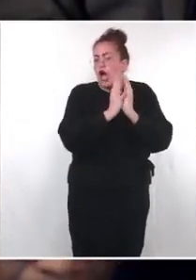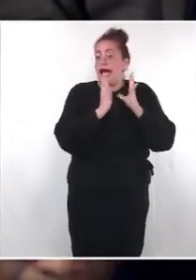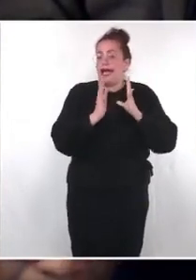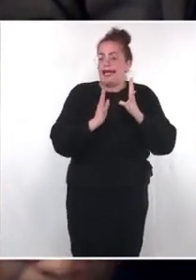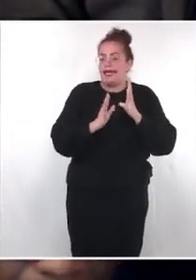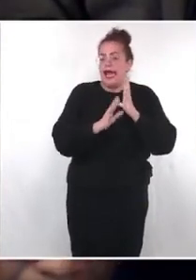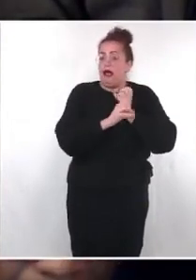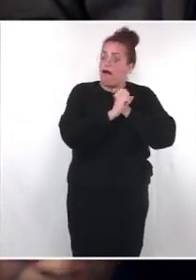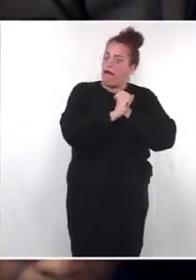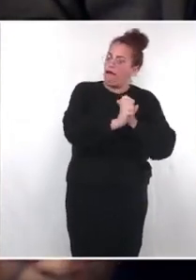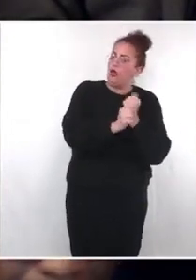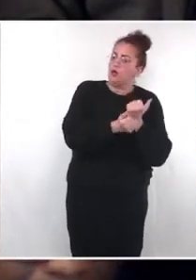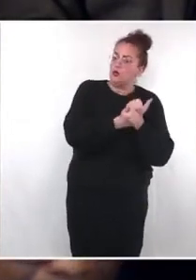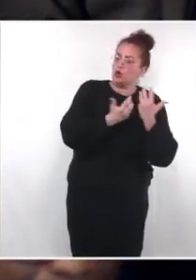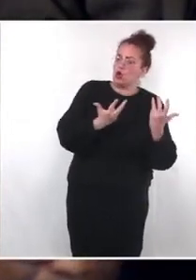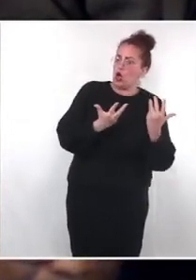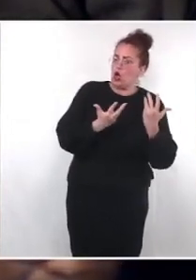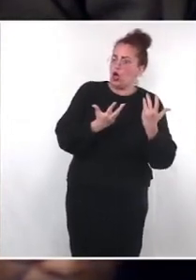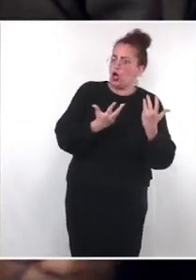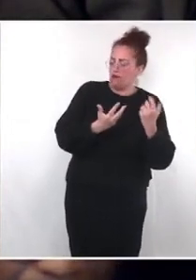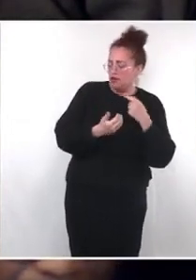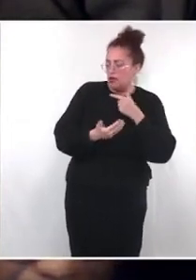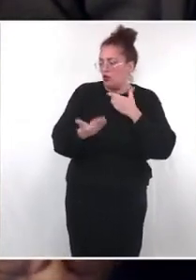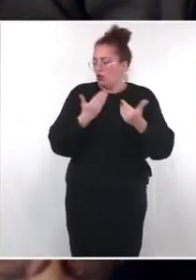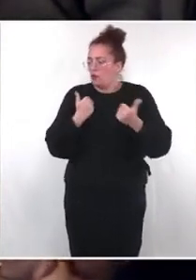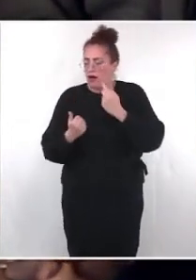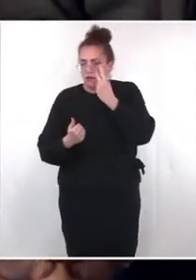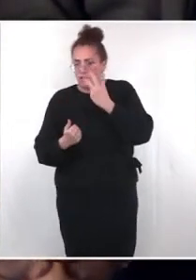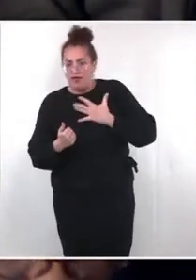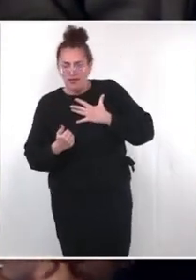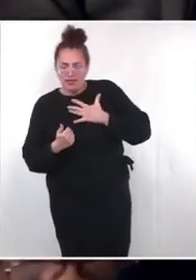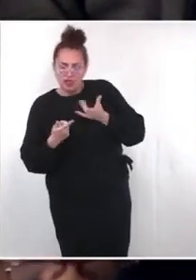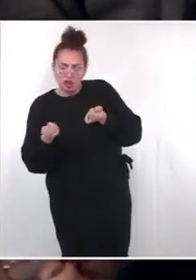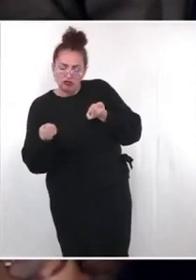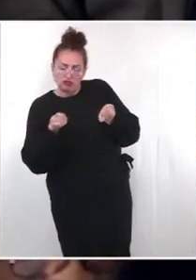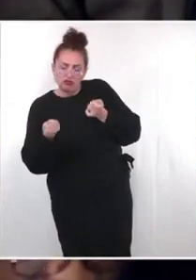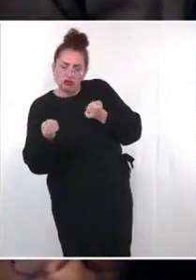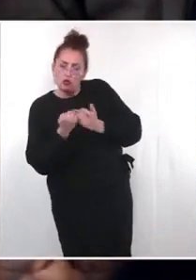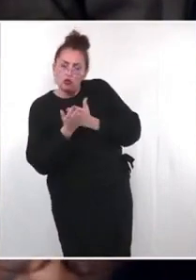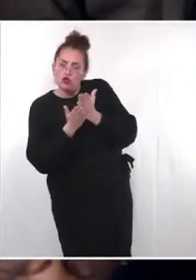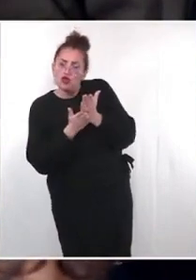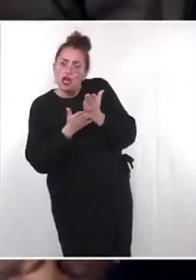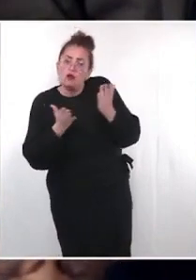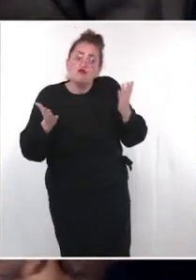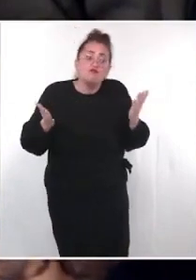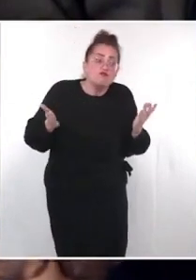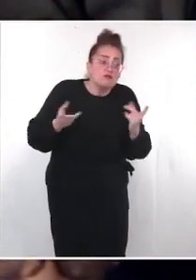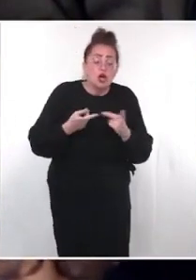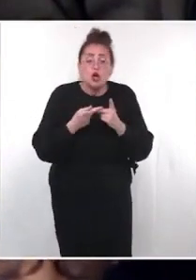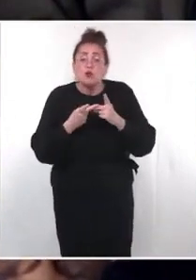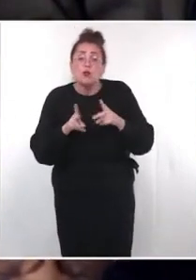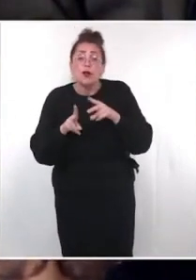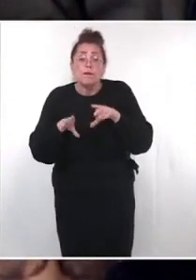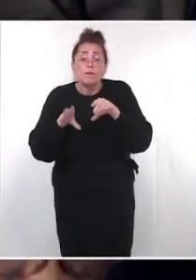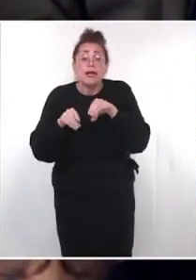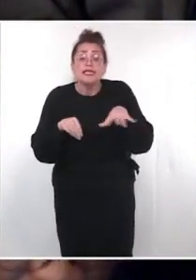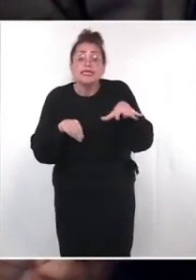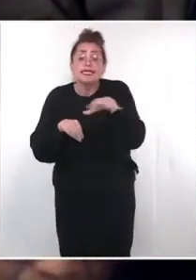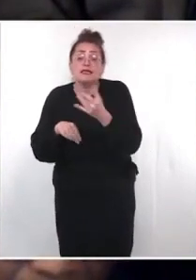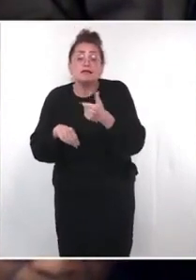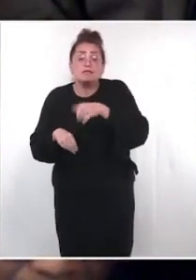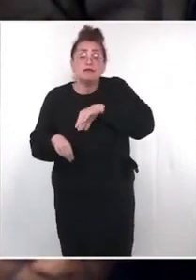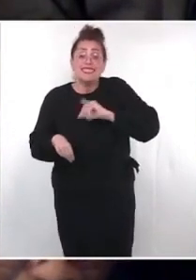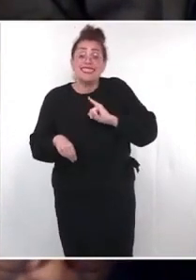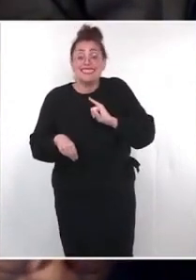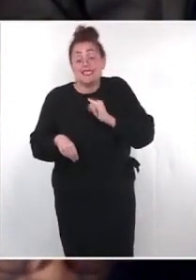pas tout à fait le même point de vue que la ville quand elle pilote un projet. me semble que l'espace public au sens le plus noble du terme c'est la responsabilité de la ville.